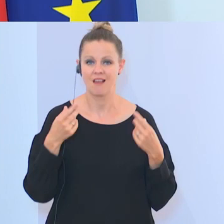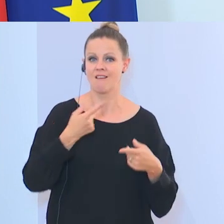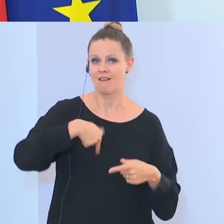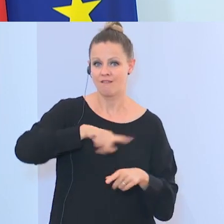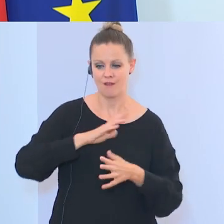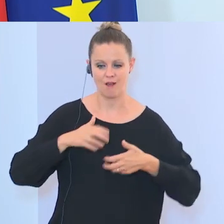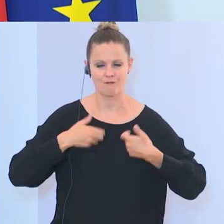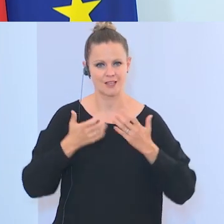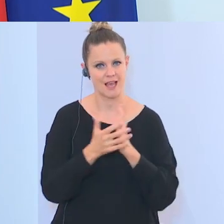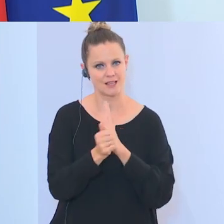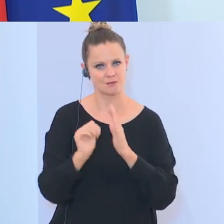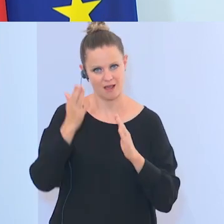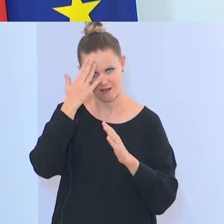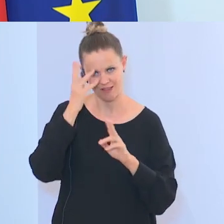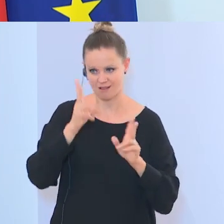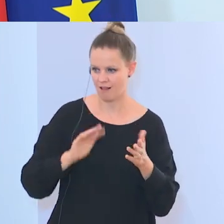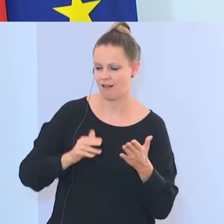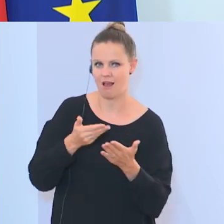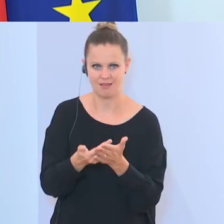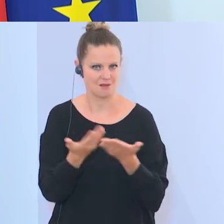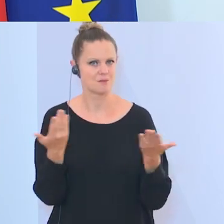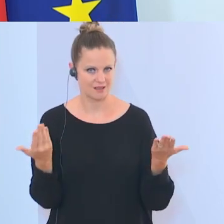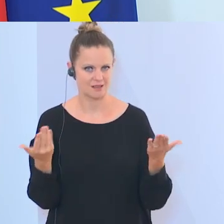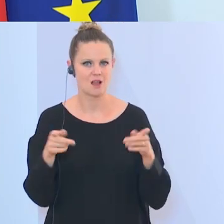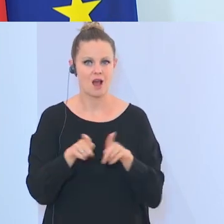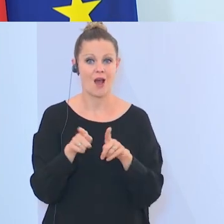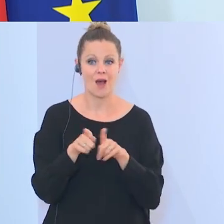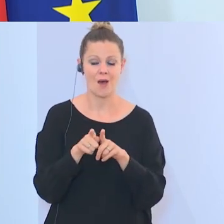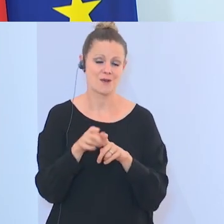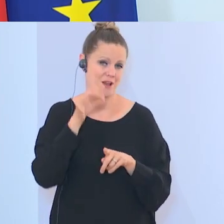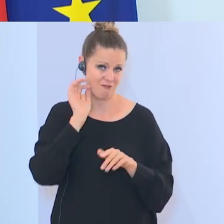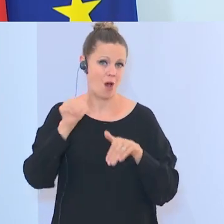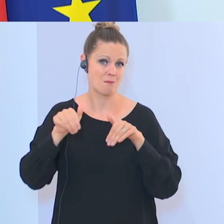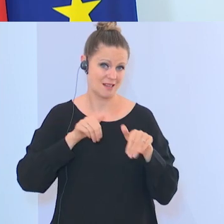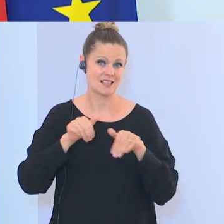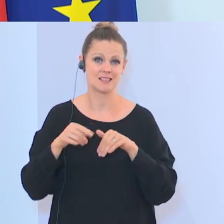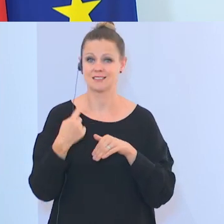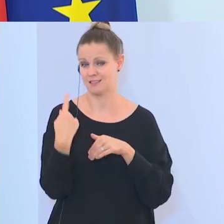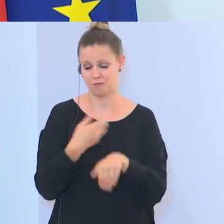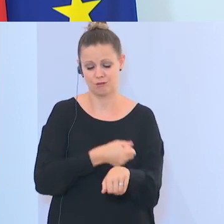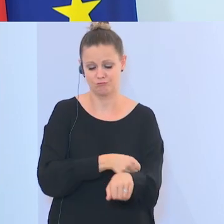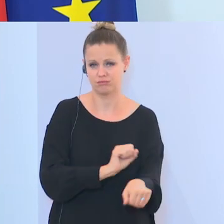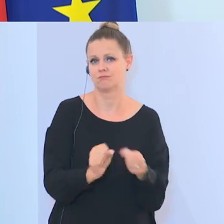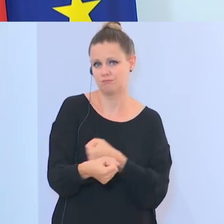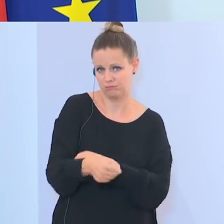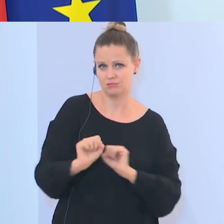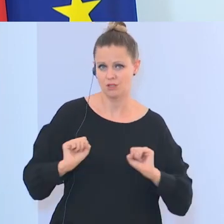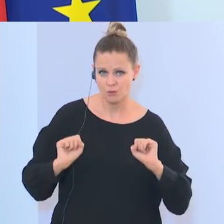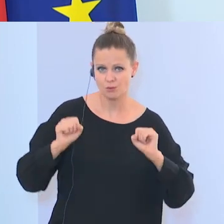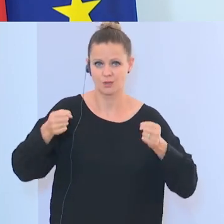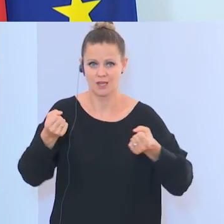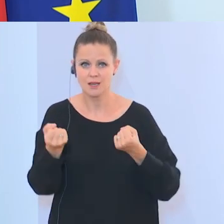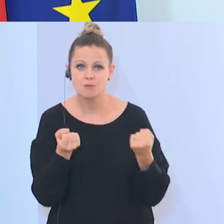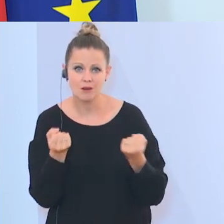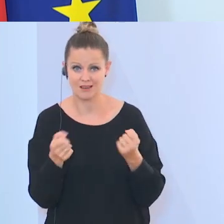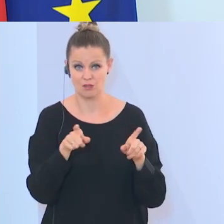dass wir unsere Expertise zur Verfügung stellen und dass hier seitens auch der Ministerin großes Engagement auch seitens der Politik